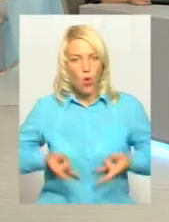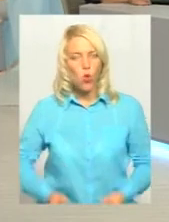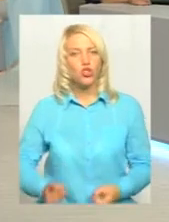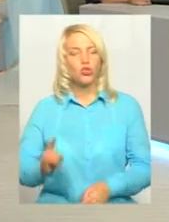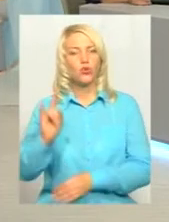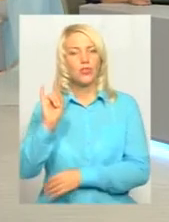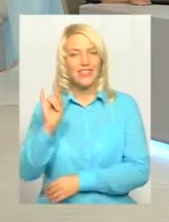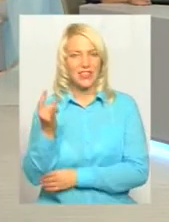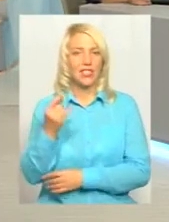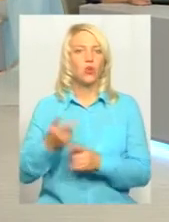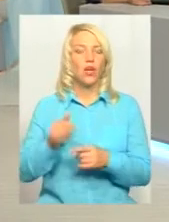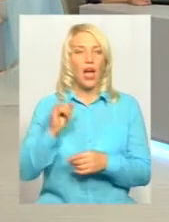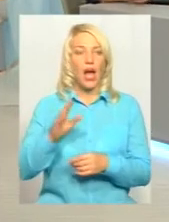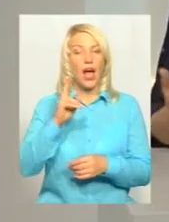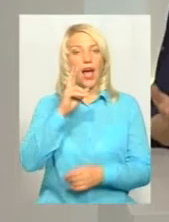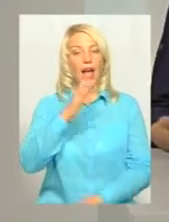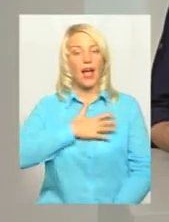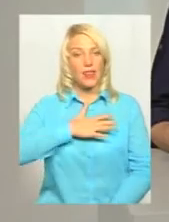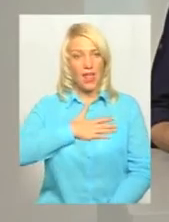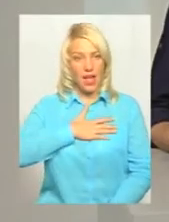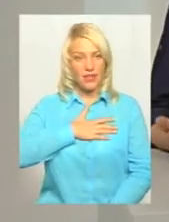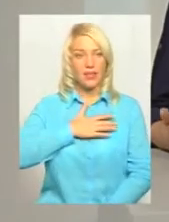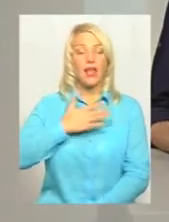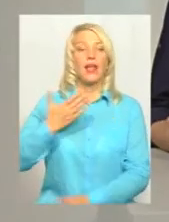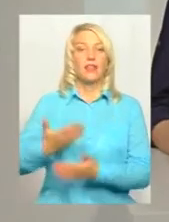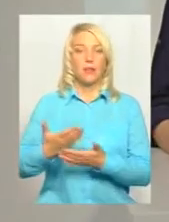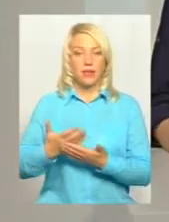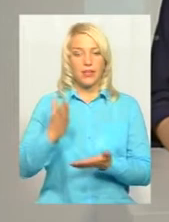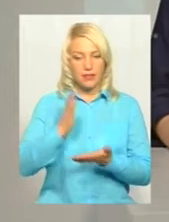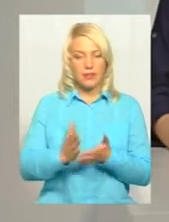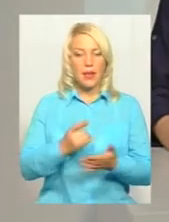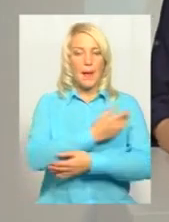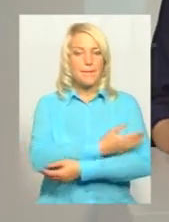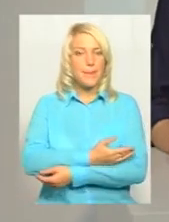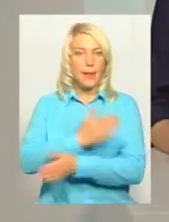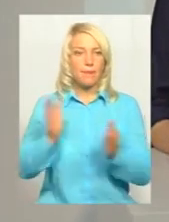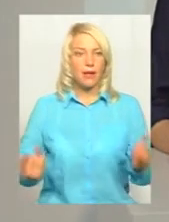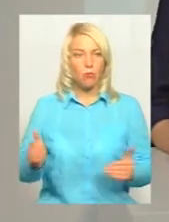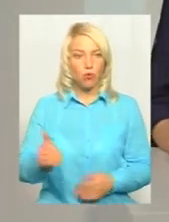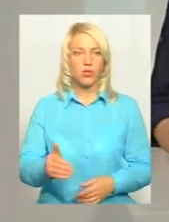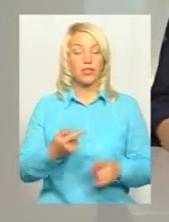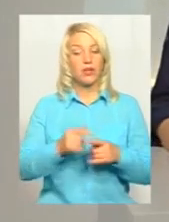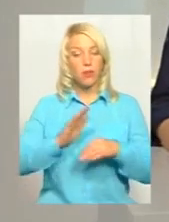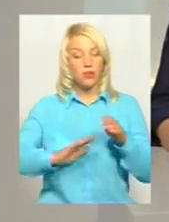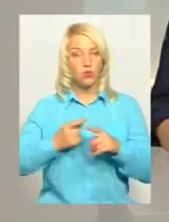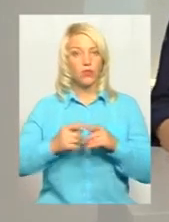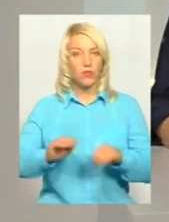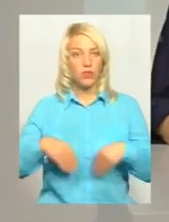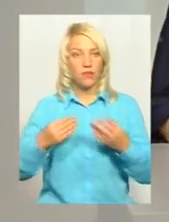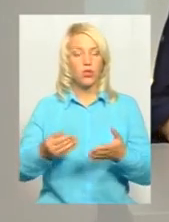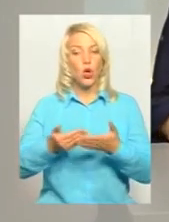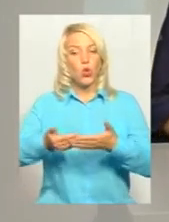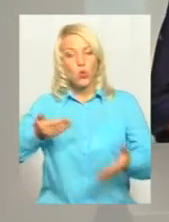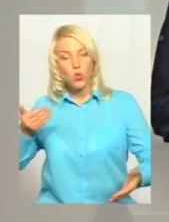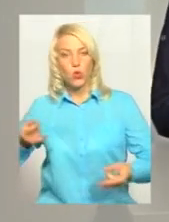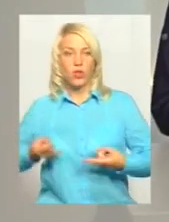порядку. А от в Канаді, до речі, теж бебі-бокси є і практикують їх видавати в основному до народження. Про це нам розповіла українка,